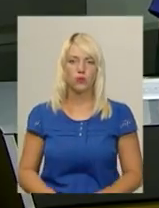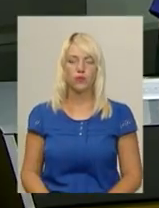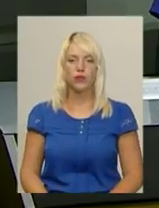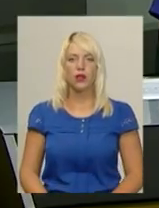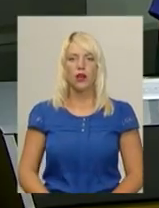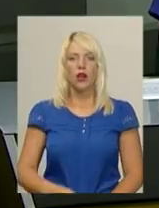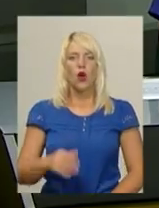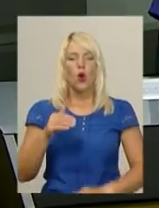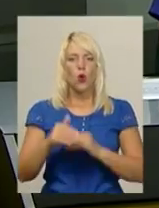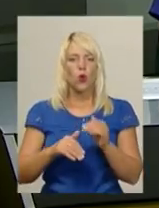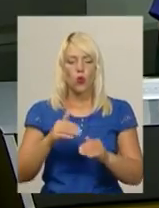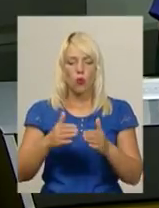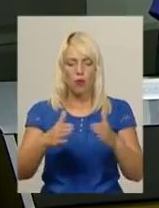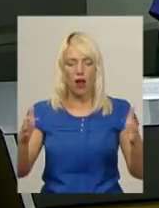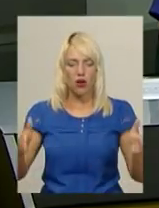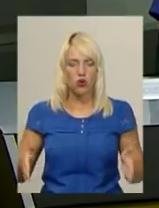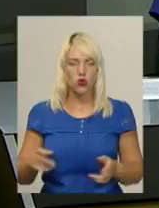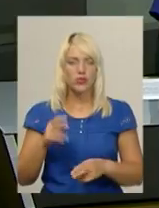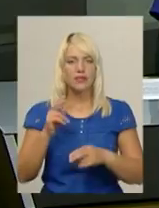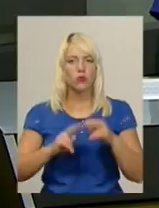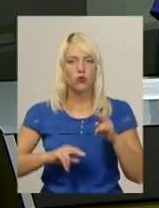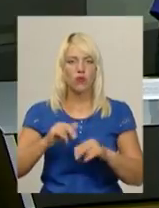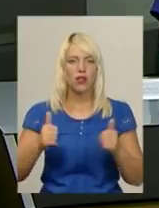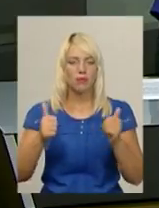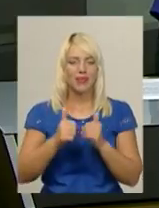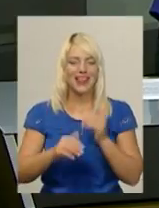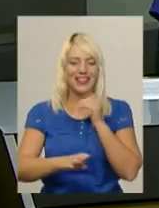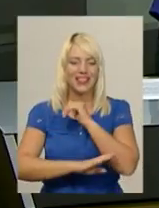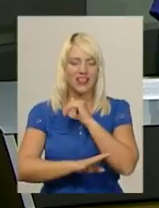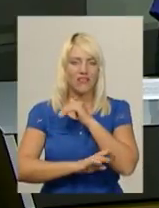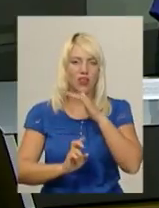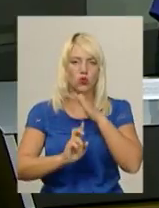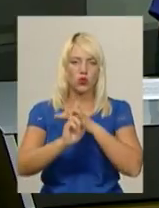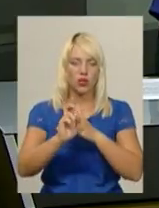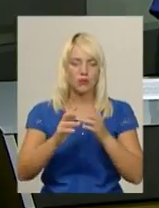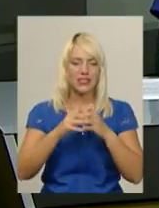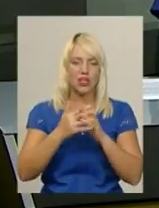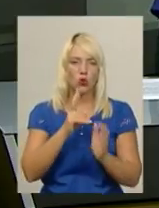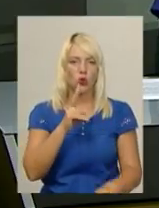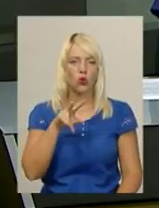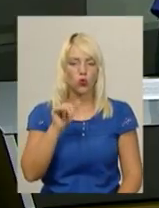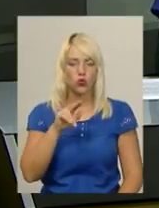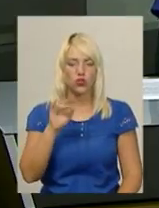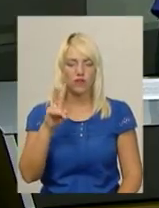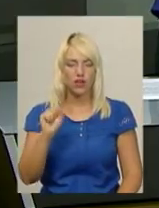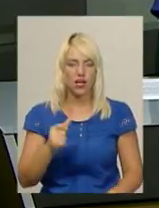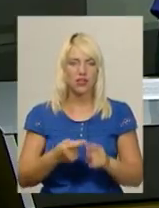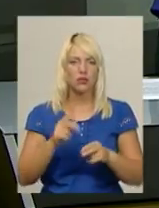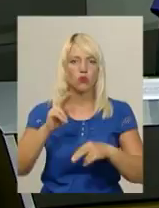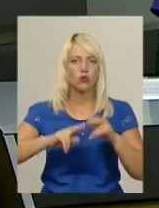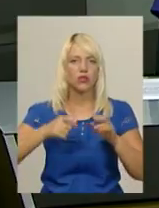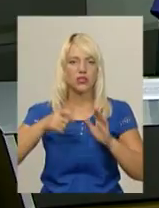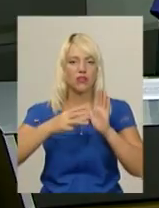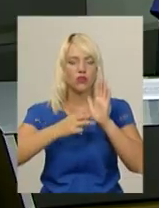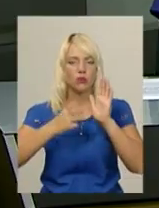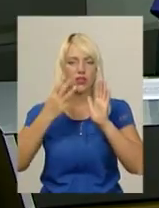Купальню збудували біля дерев'яного Свято-Покровського храму в селі Ключівка Красилівського району, збудованому у 1803 році.